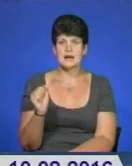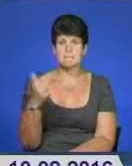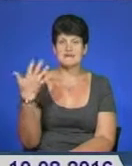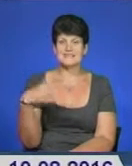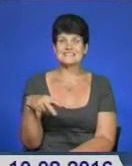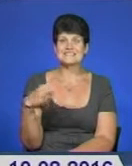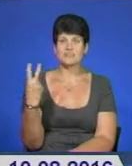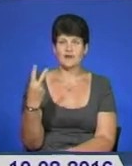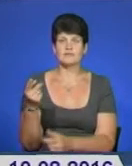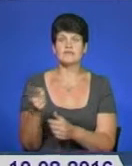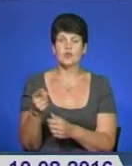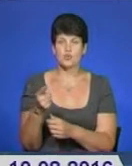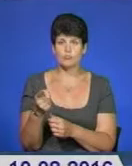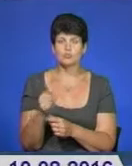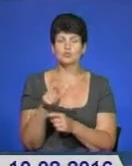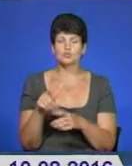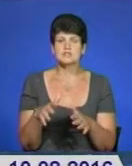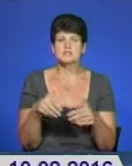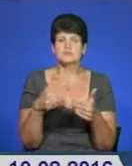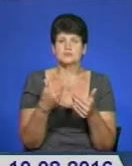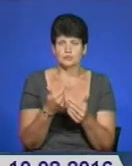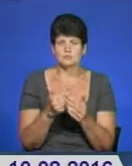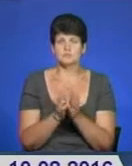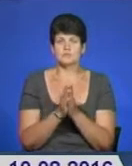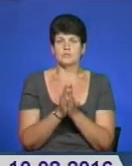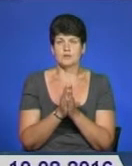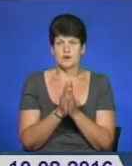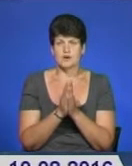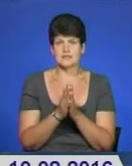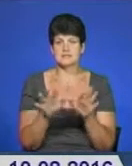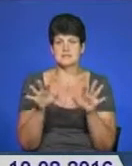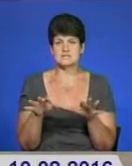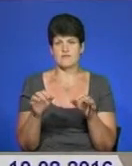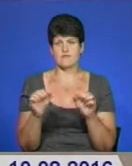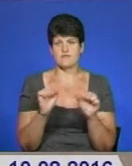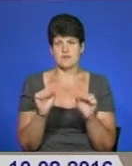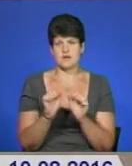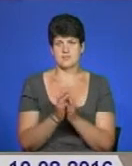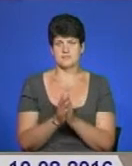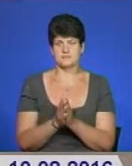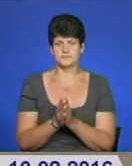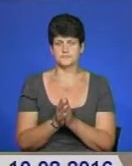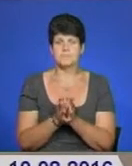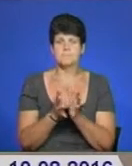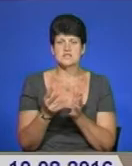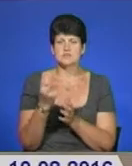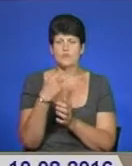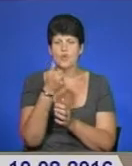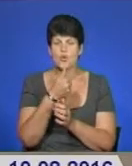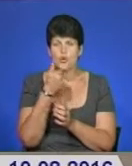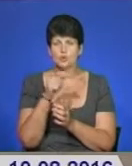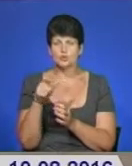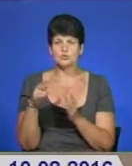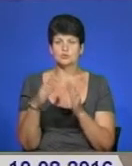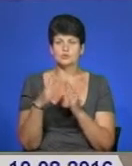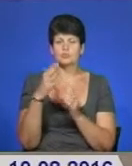звернулися жителі, які не можуть достукатись до Тернопількомсервісу та місцевої влади. Більше двох років жителі будинку